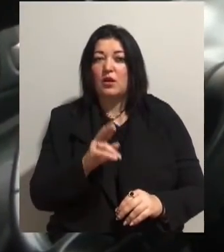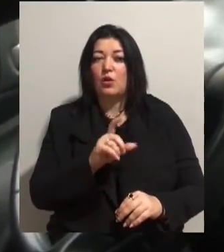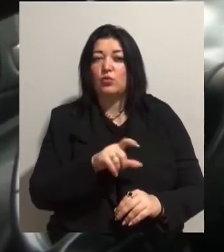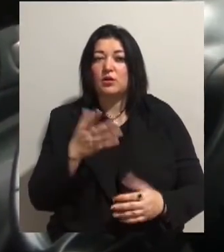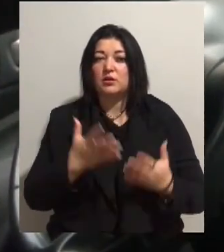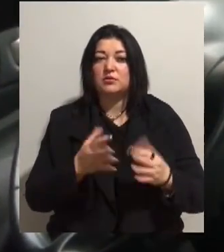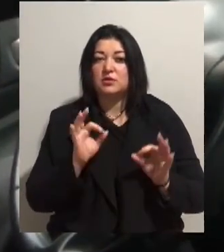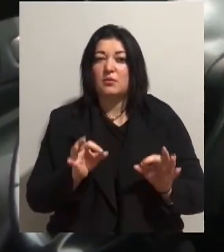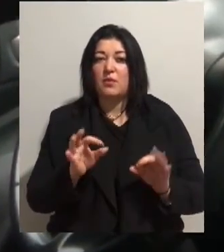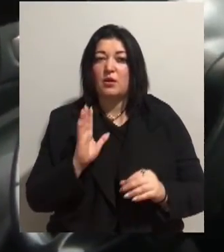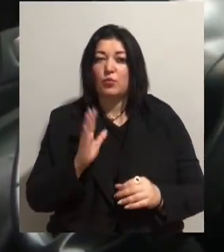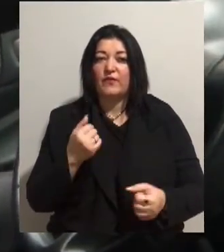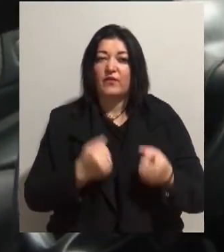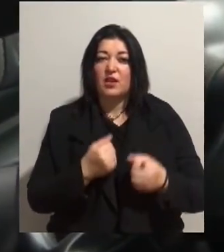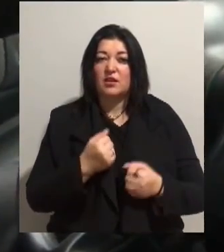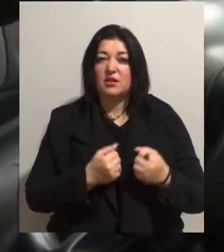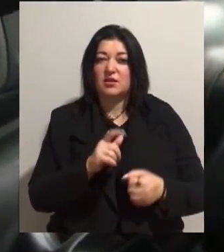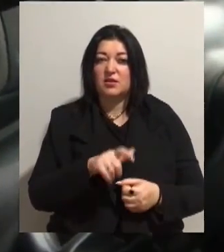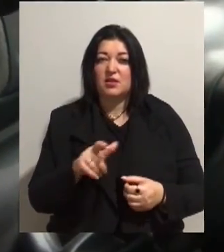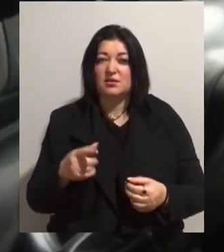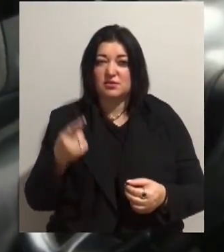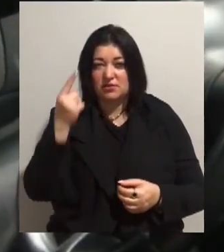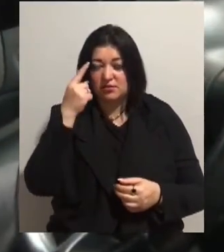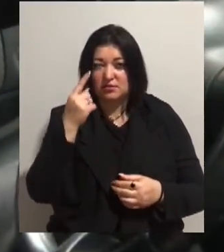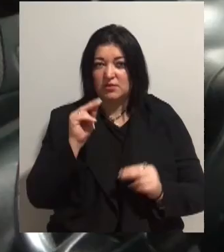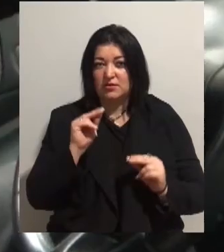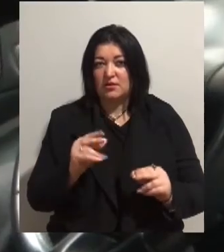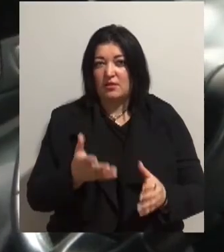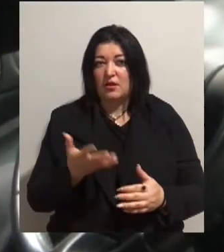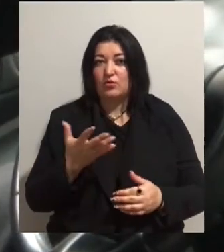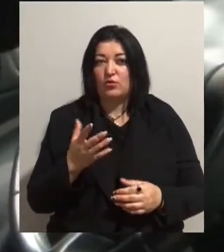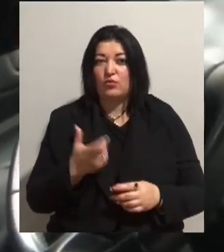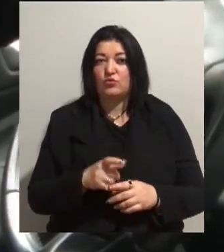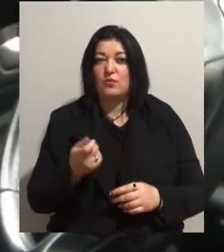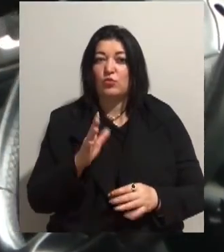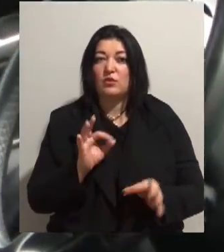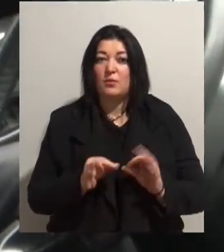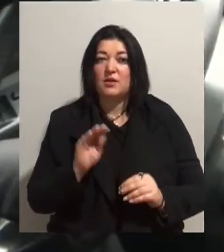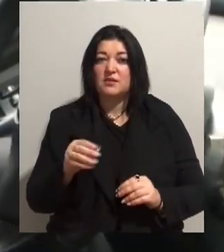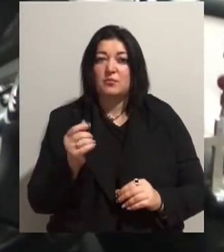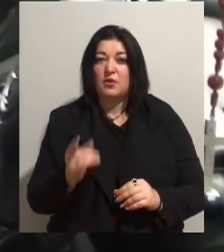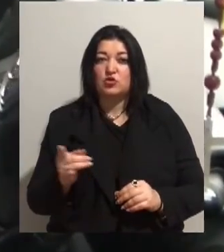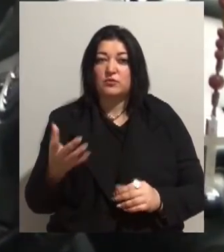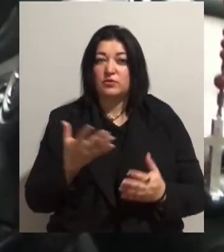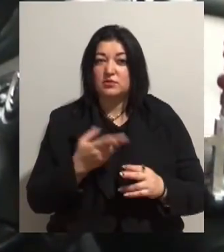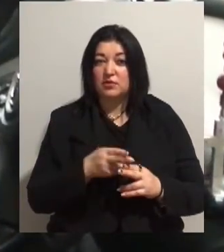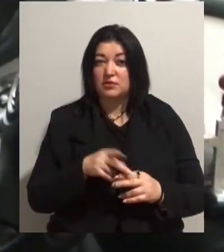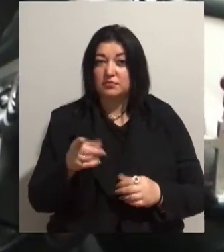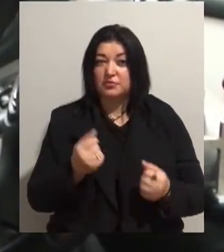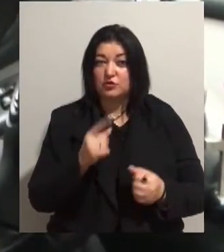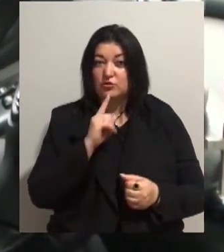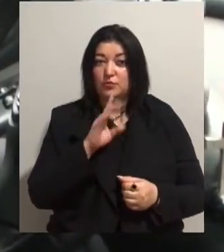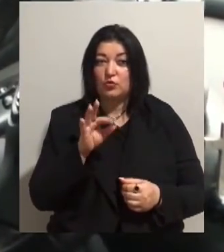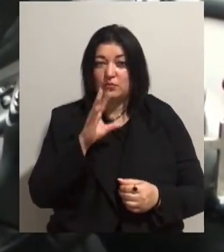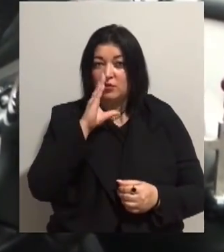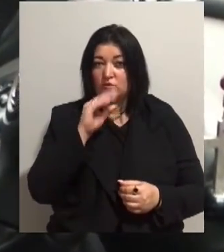водителі, і зазнательні, яких дуже мало, буде нормально ставити машину. От якщо цих машин не буде, то маршрутка